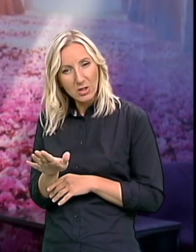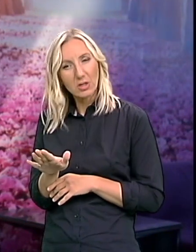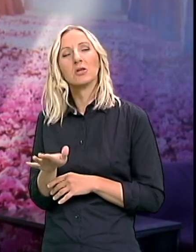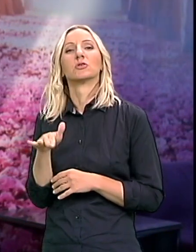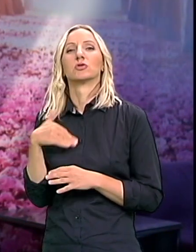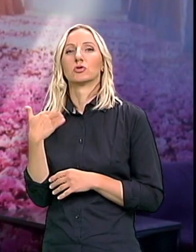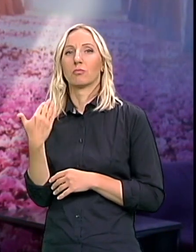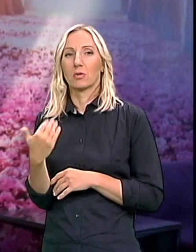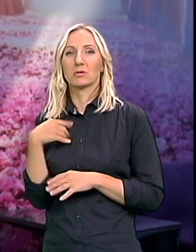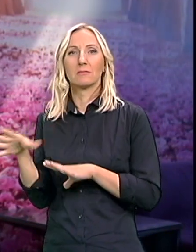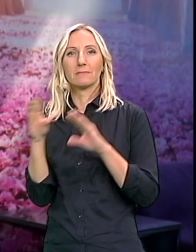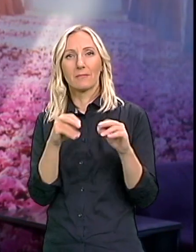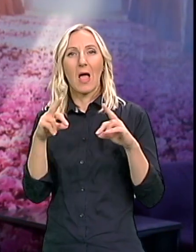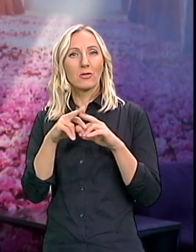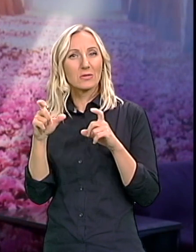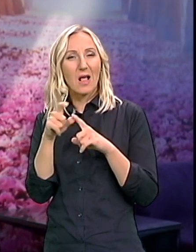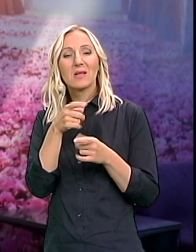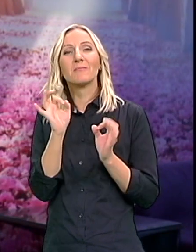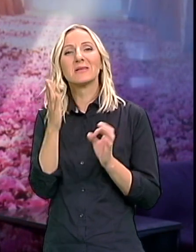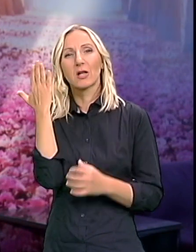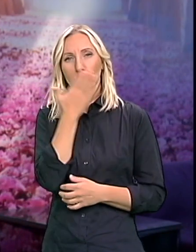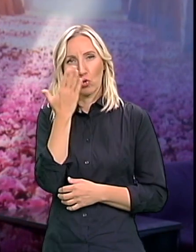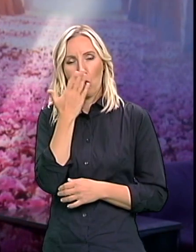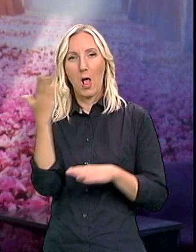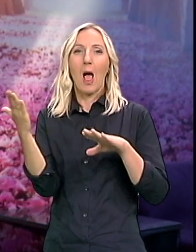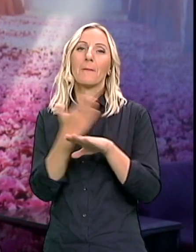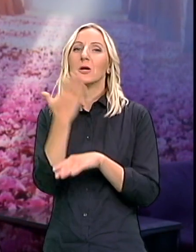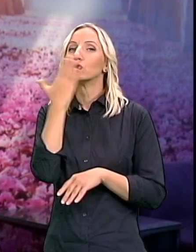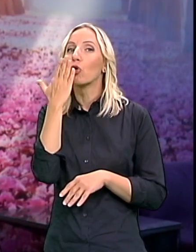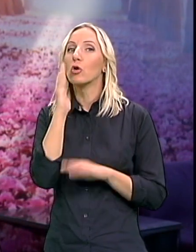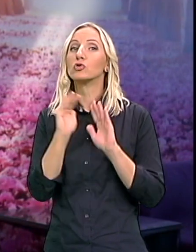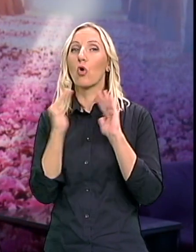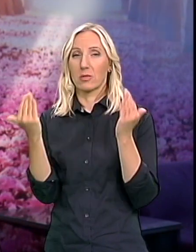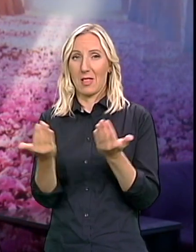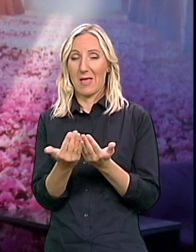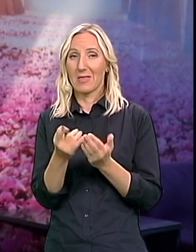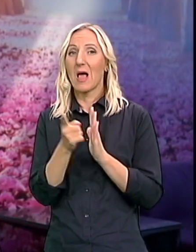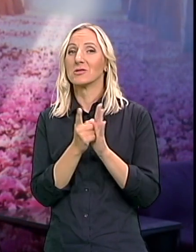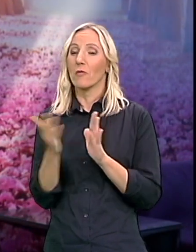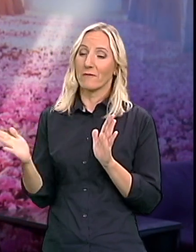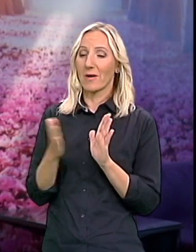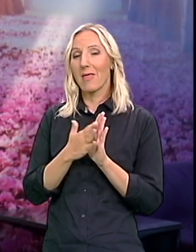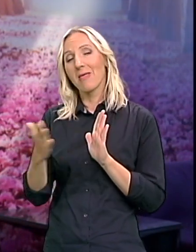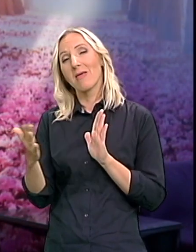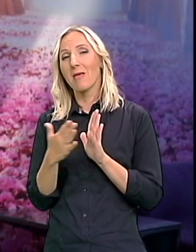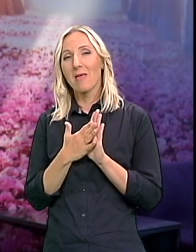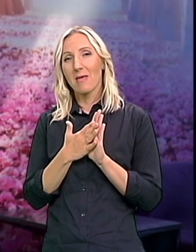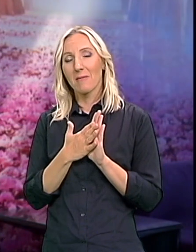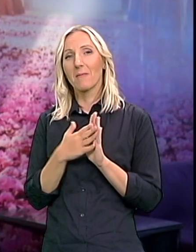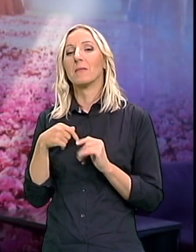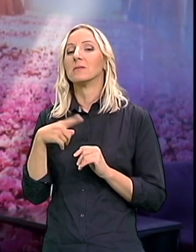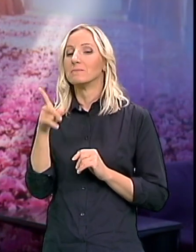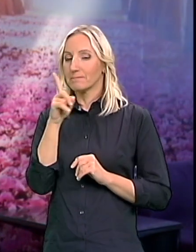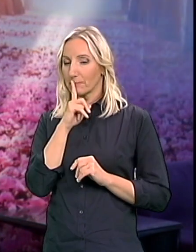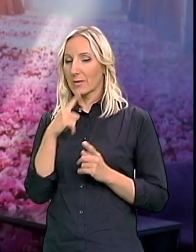Antroskalu U školu specijalnu Preškovsko deljenje Ali za to vreme Smo se nekako Kako da kažem Prećutno